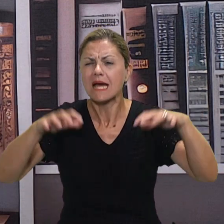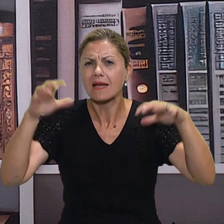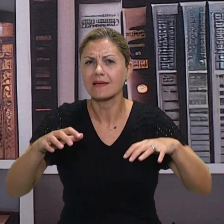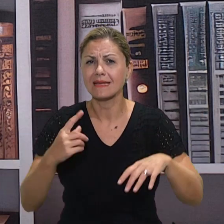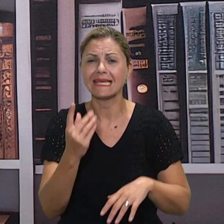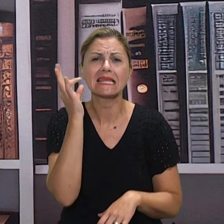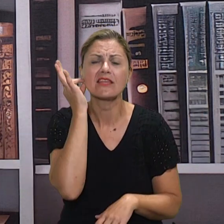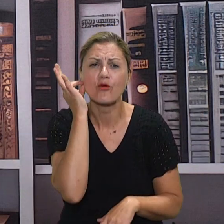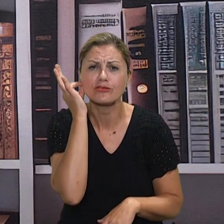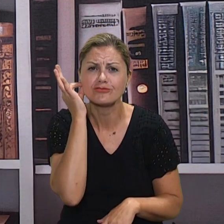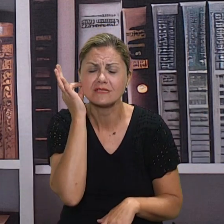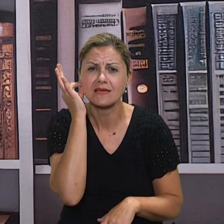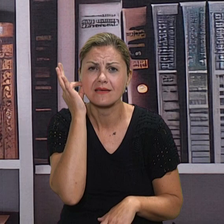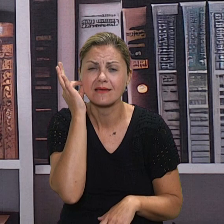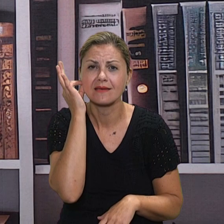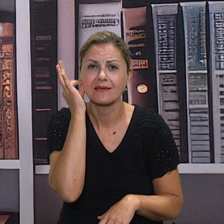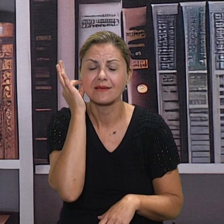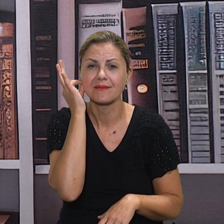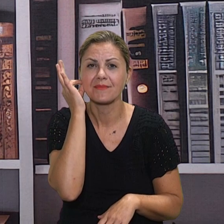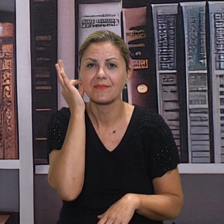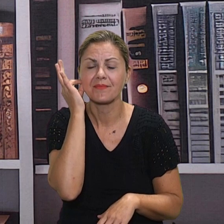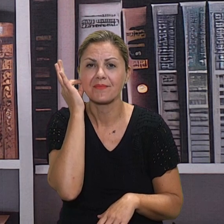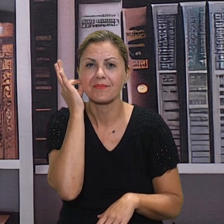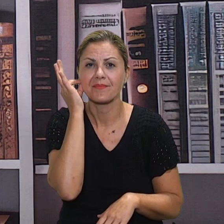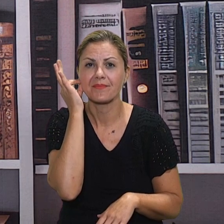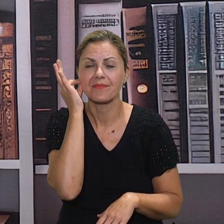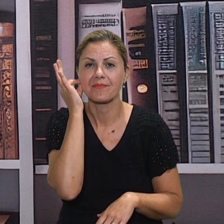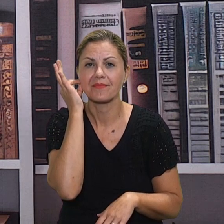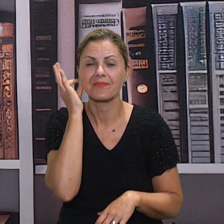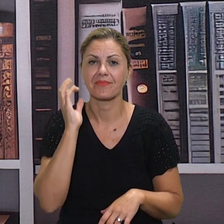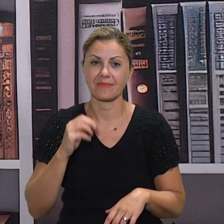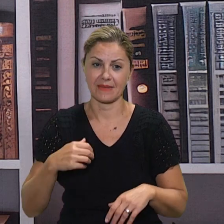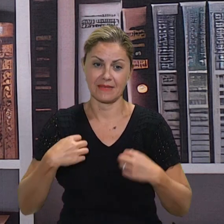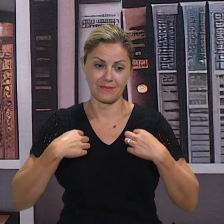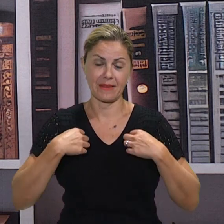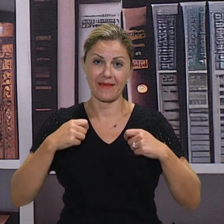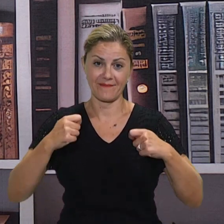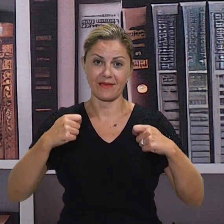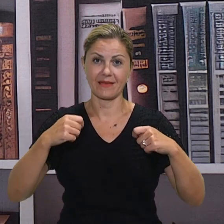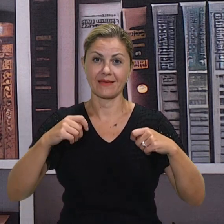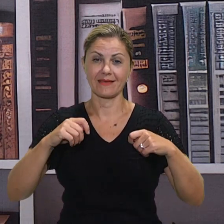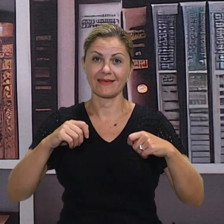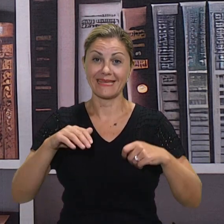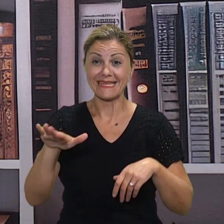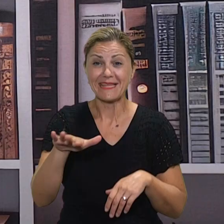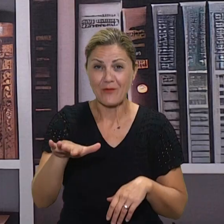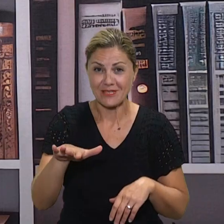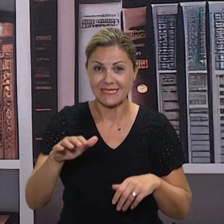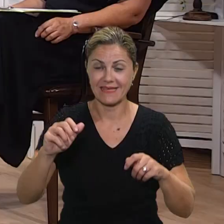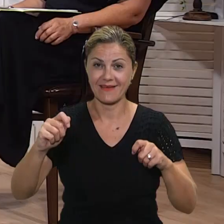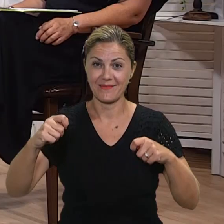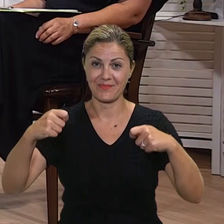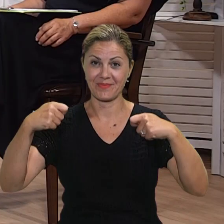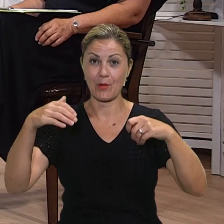Solinu. Jedna djevojčica je prekrila vrata automobila sa jednom vrećicom. To je vaša učenica?